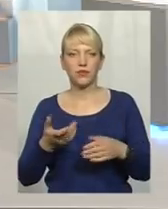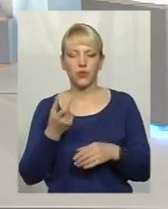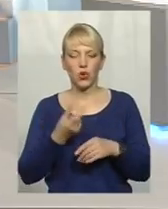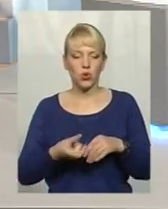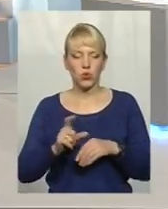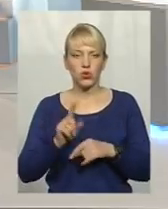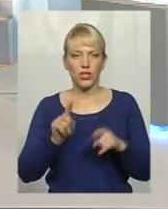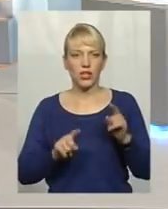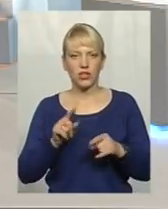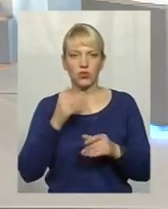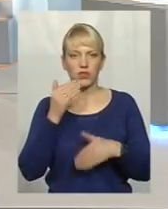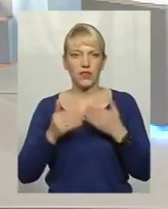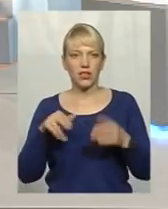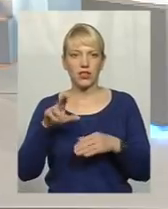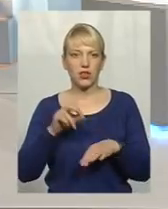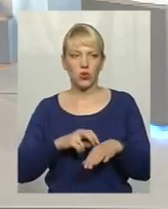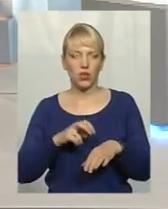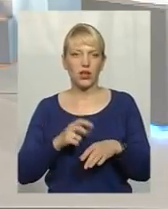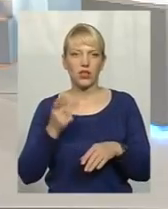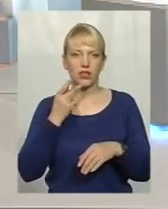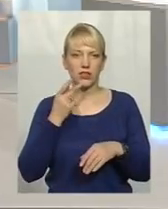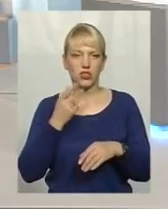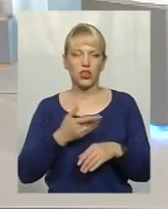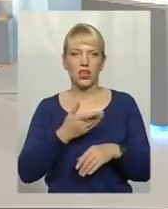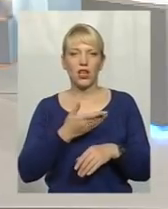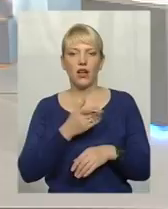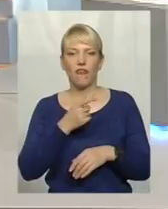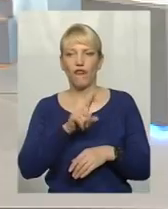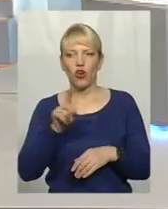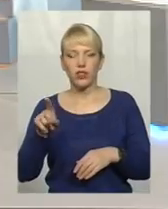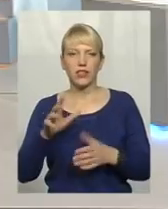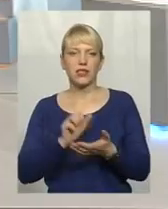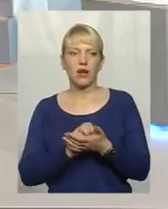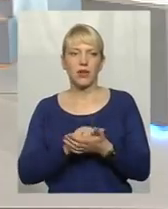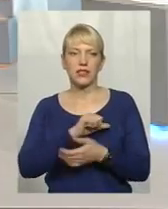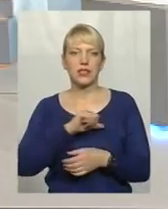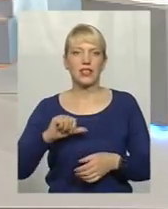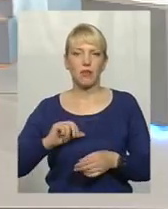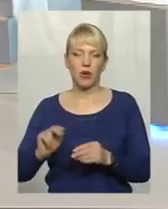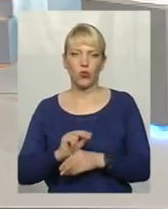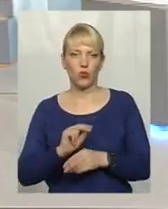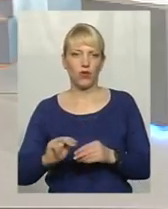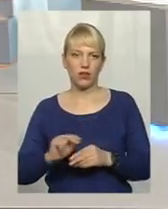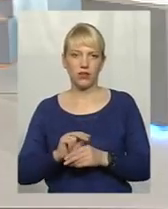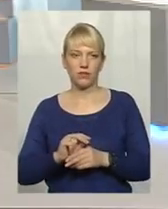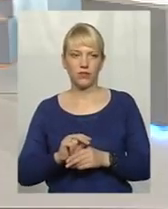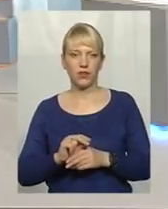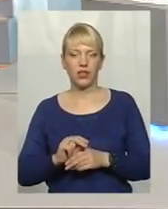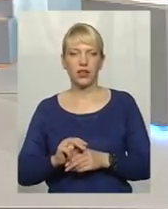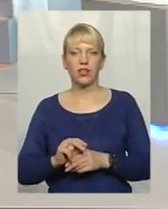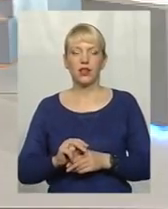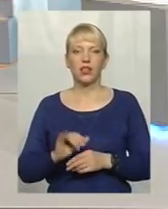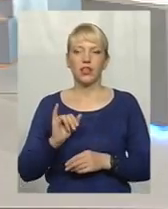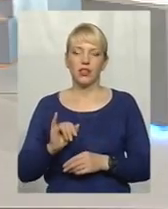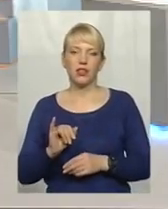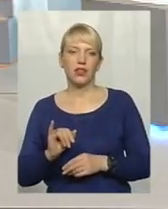рідко звертаються до лікаря. Зазвичай вони займаються тим самолікуванням, скажімо так, відмежу